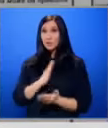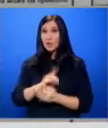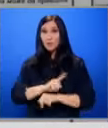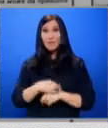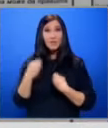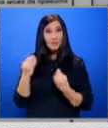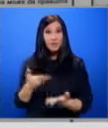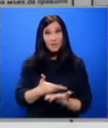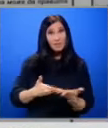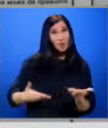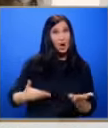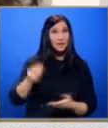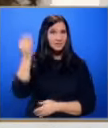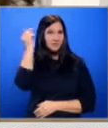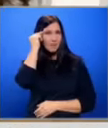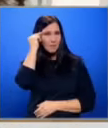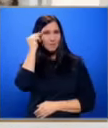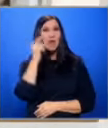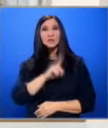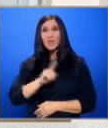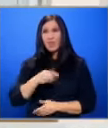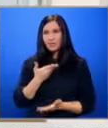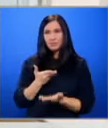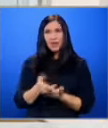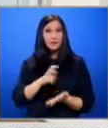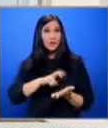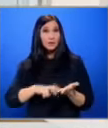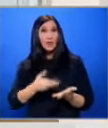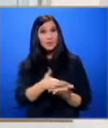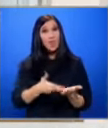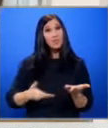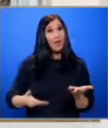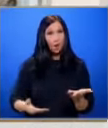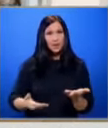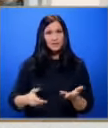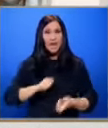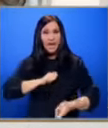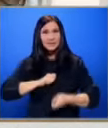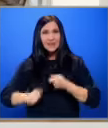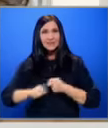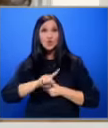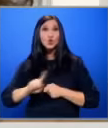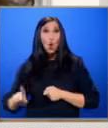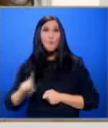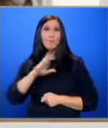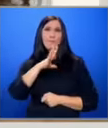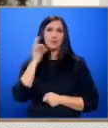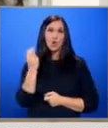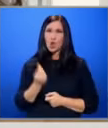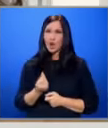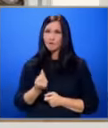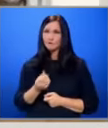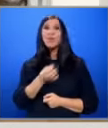подадете декларация и припомнят За неподадена данъчна декларация санкцията е до 500 лева